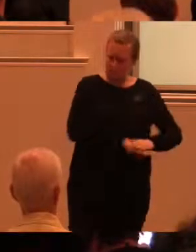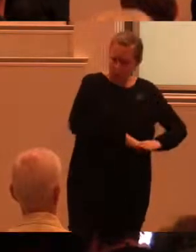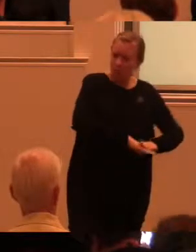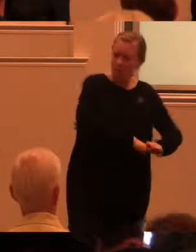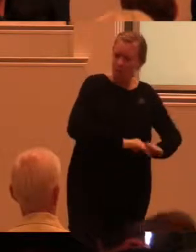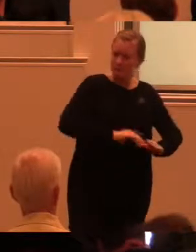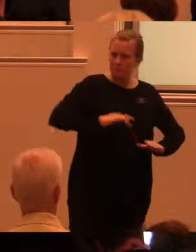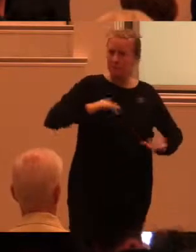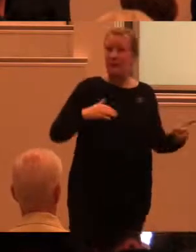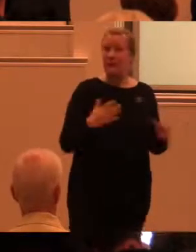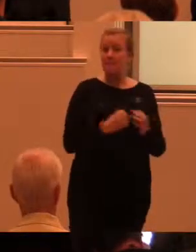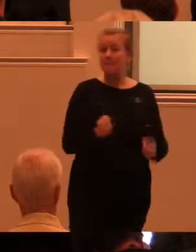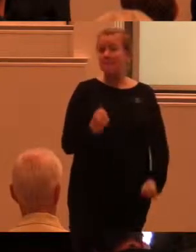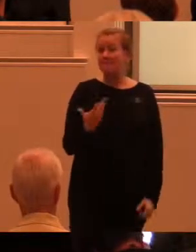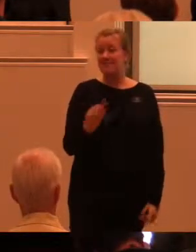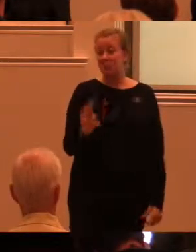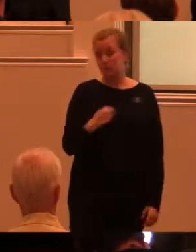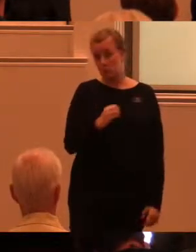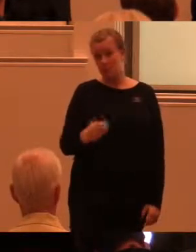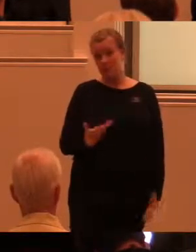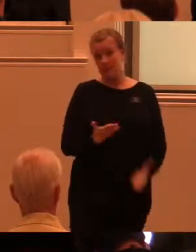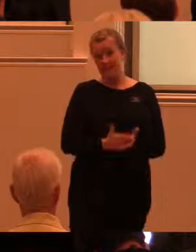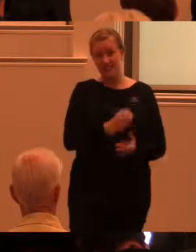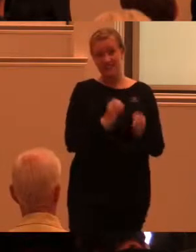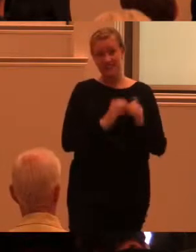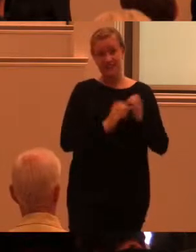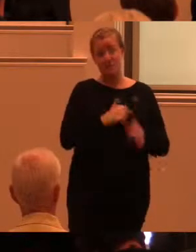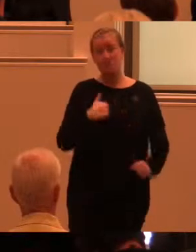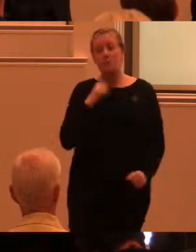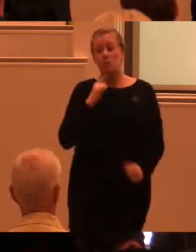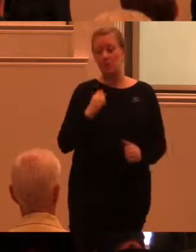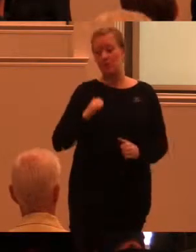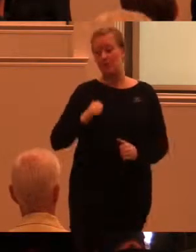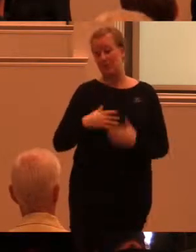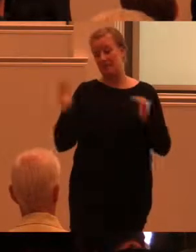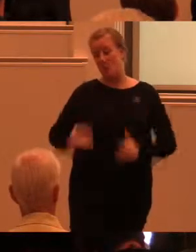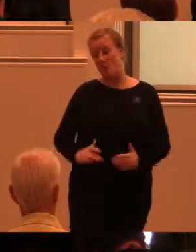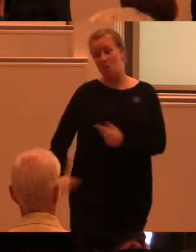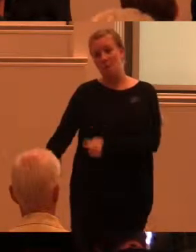Men, 500 procent i den siffra vi brukar använda. Men å andra sidan, var ju ganska låg omsättning.